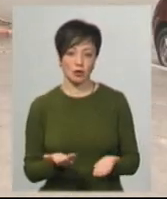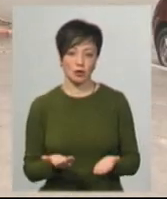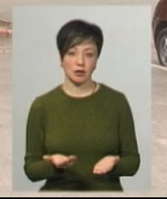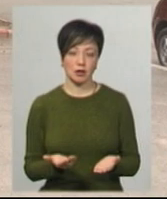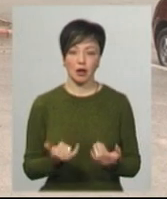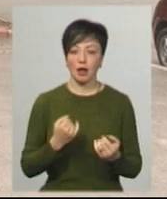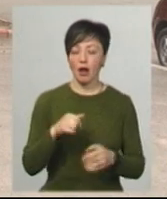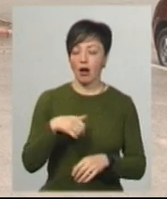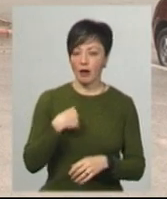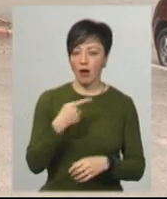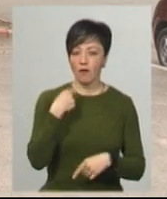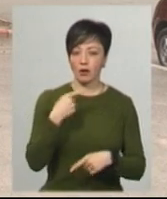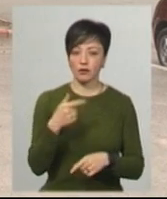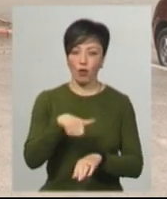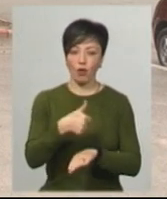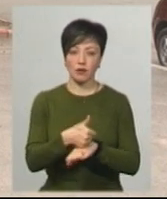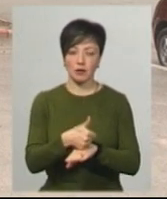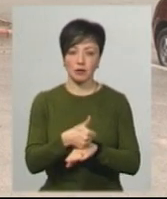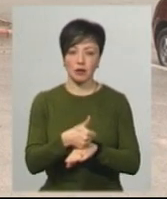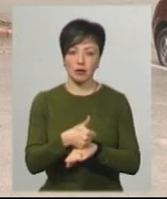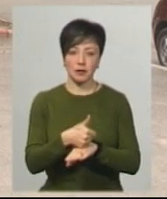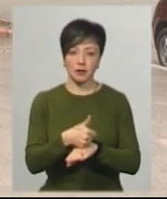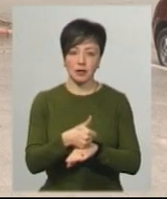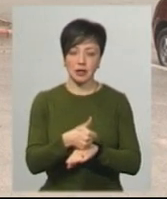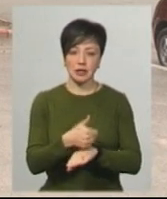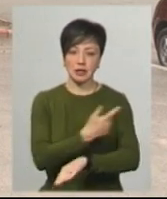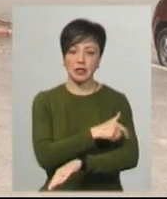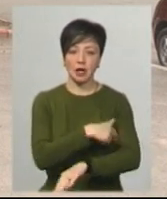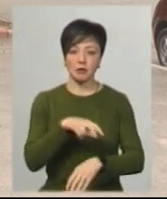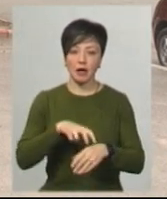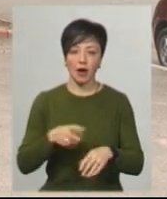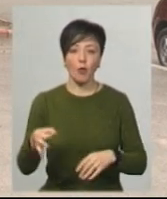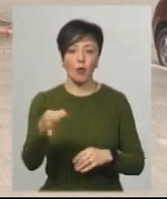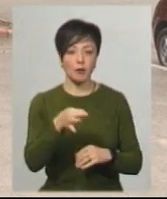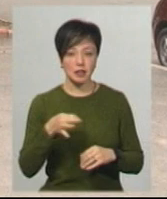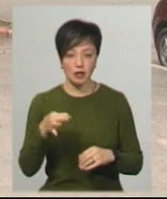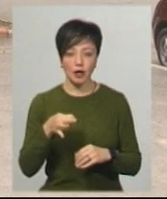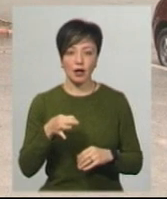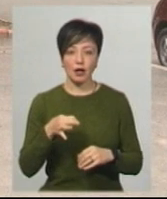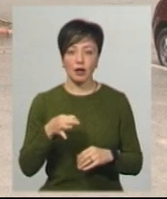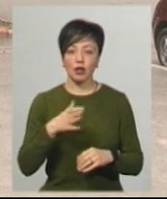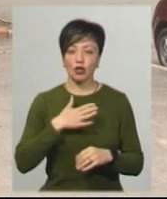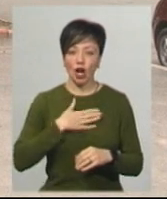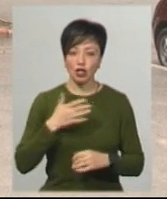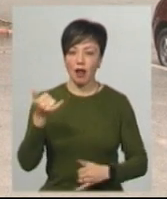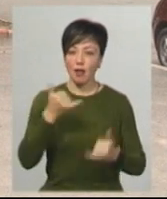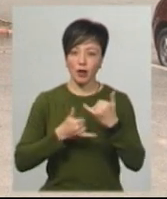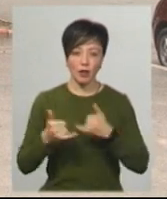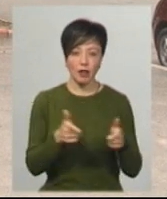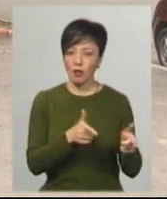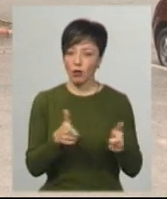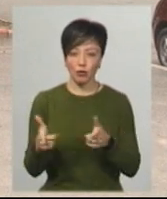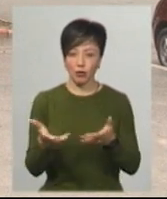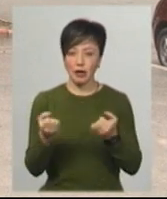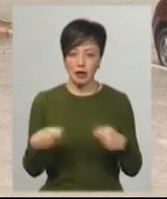сьогодні з нашим головним санітарним лікарем області, наша вірусологічна лабораторія не готова